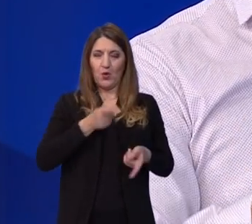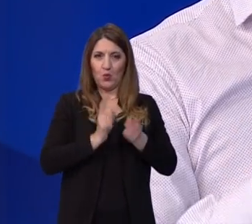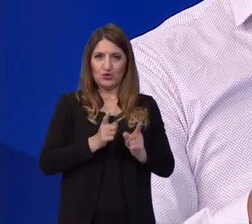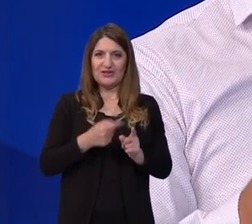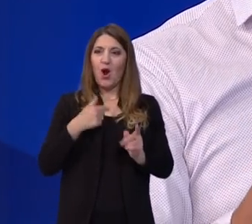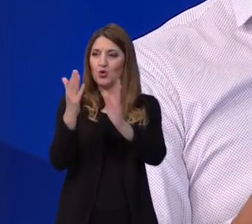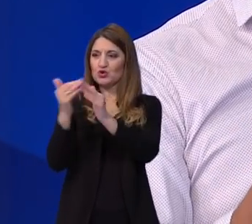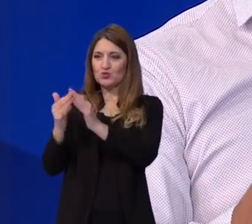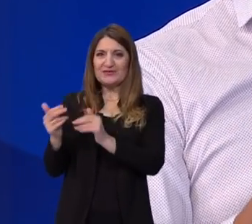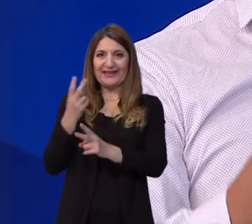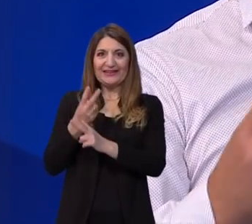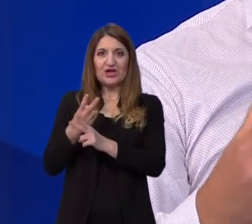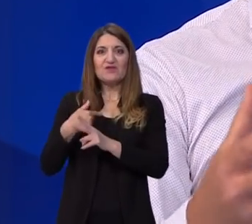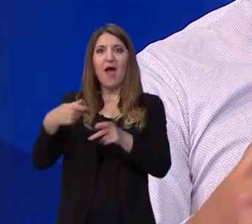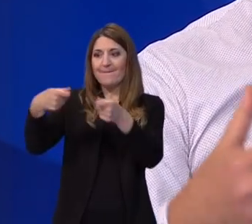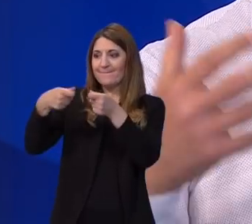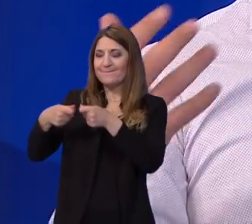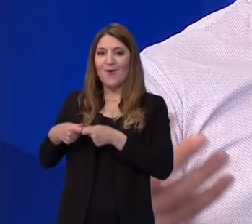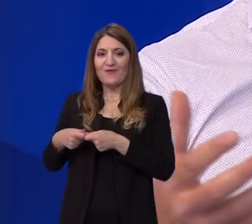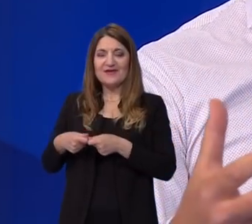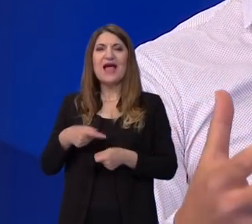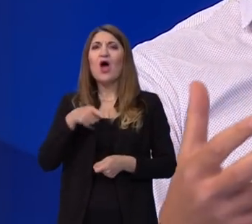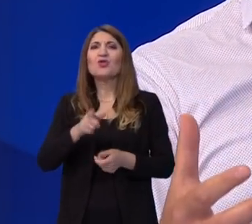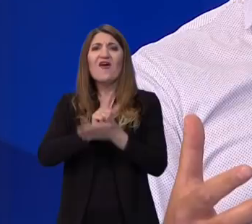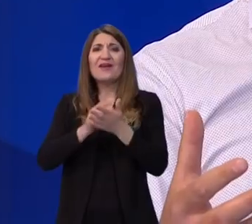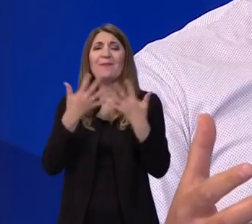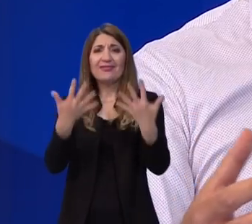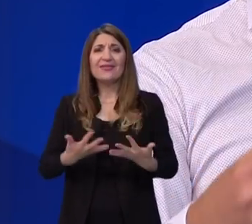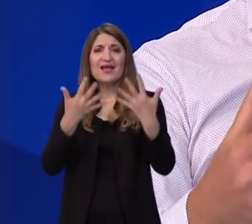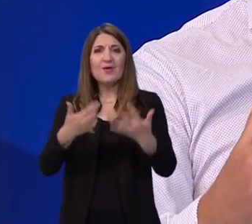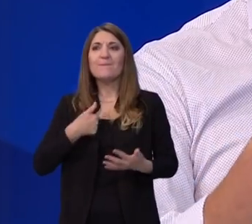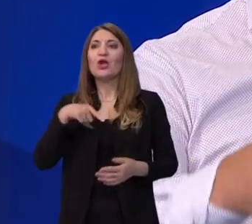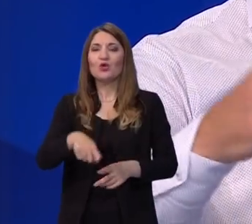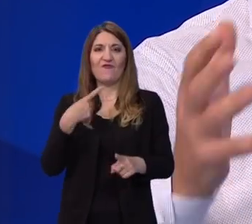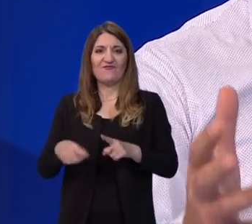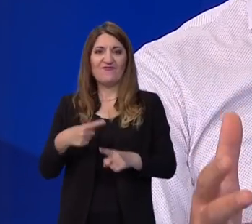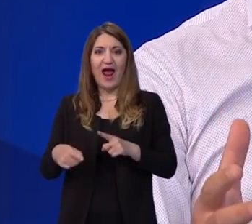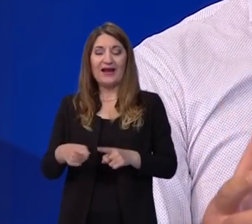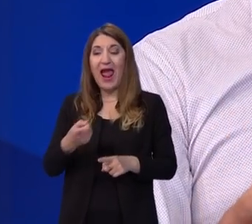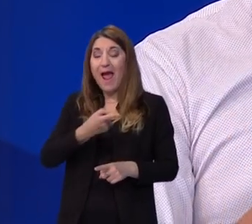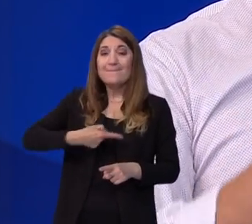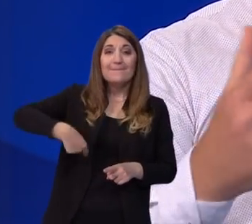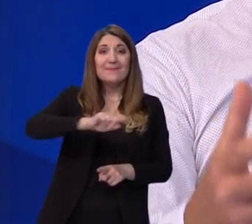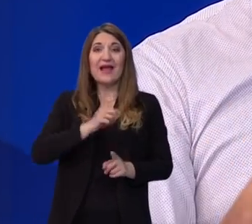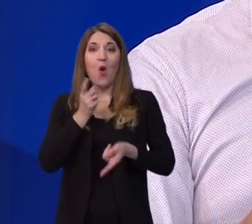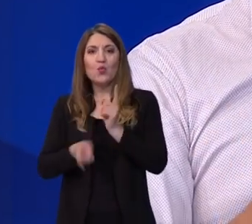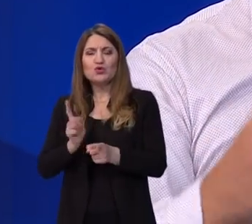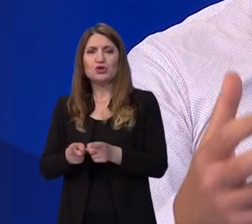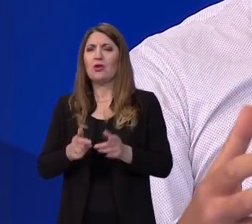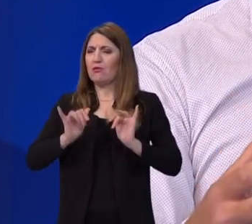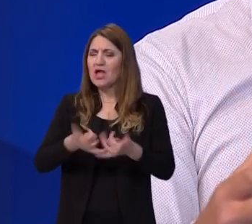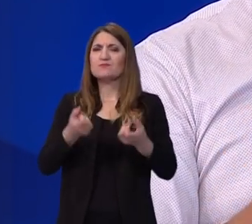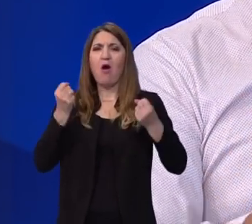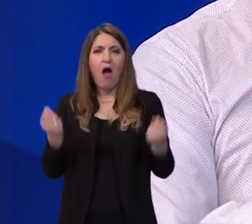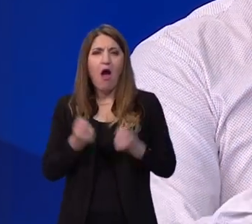susjedni država napokon povezali. To je ono što je meni falilo u ovi deset godina koliko sam u sustavu, da mi učitelji koliko smo i aktivni